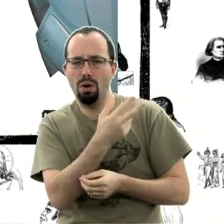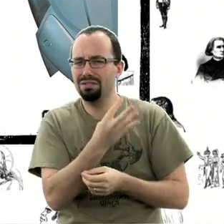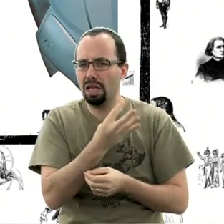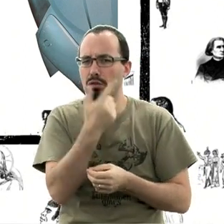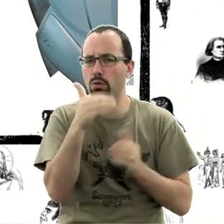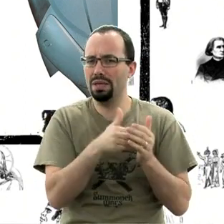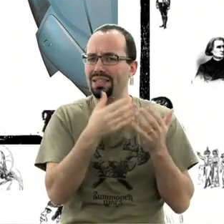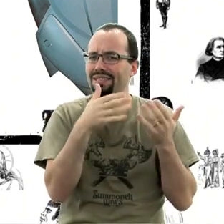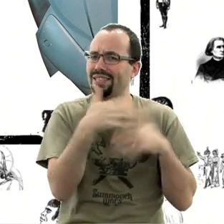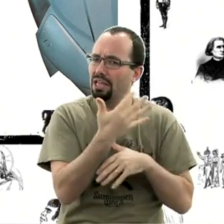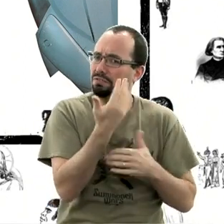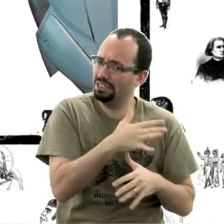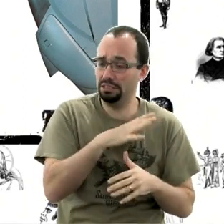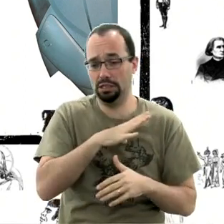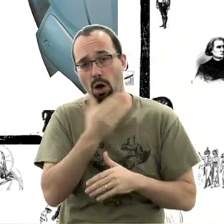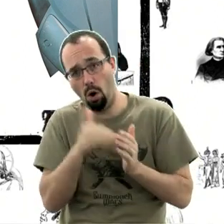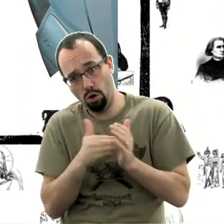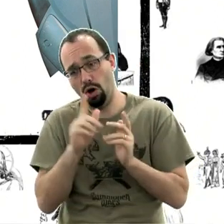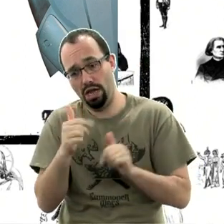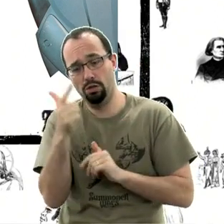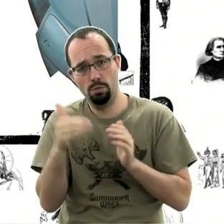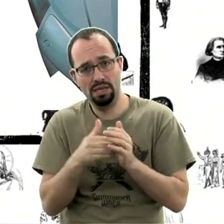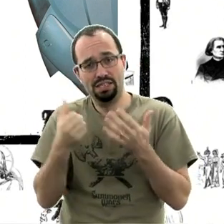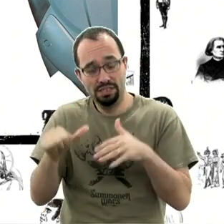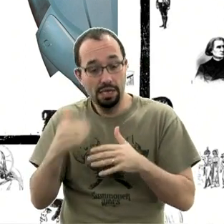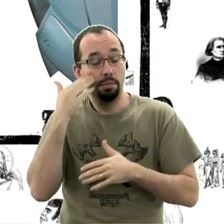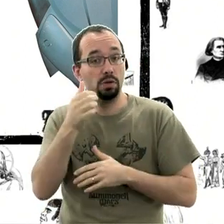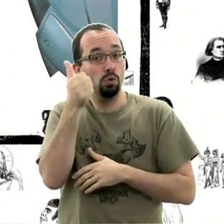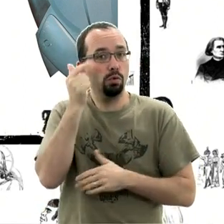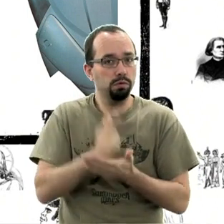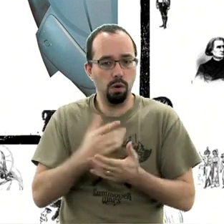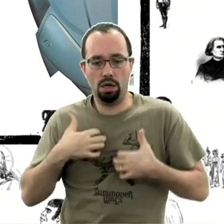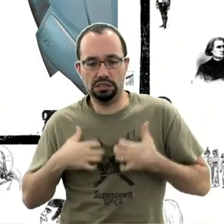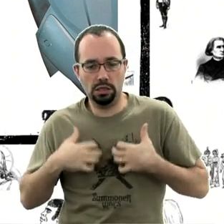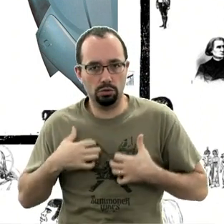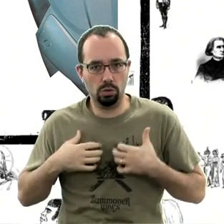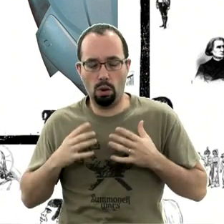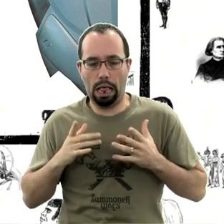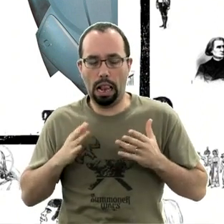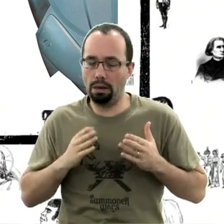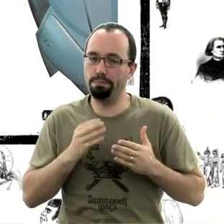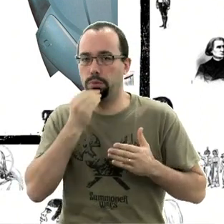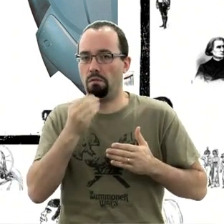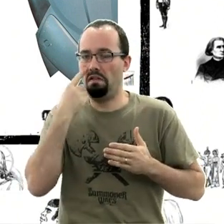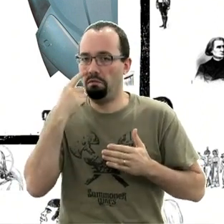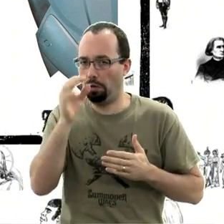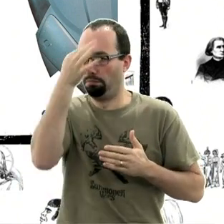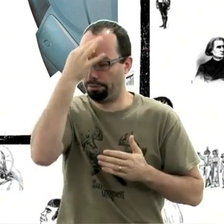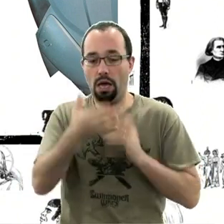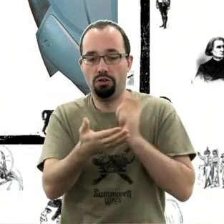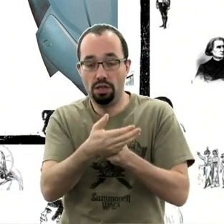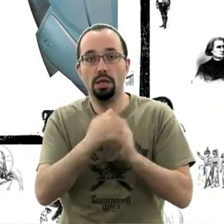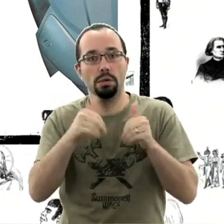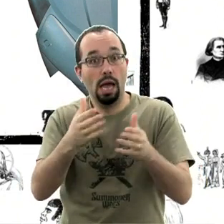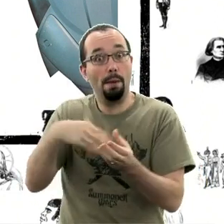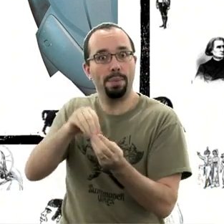Le jeu commence à s'asseoir. Il marche. Les joueurs, une fois qu'ils ont passé les hésitations, se mettent à jouer. Et cette annonce de forcément extension